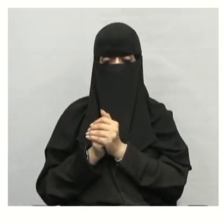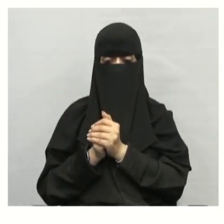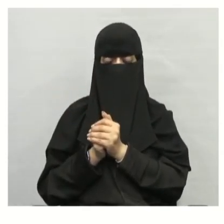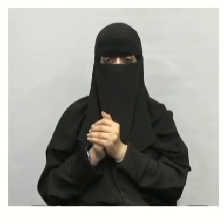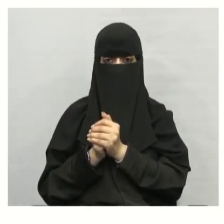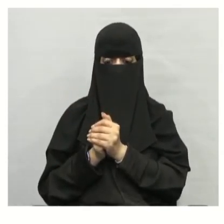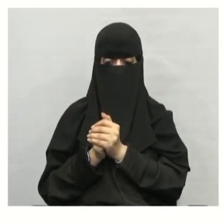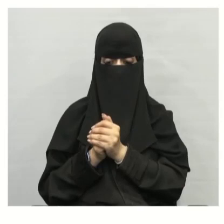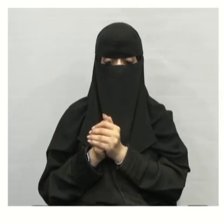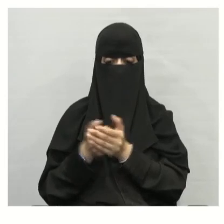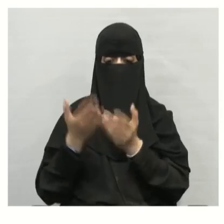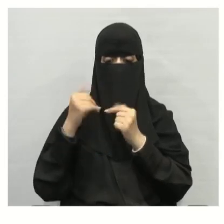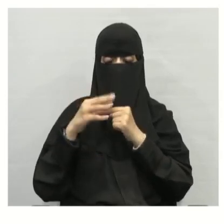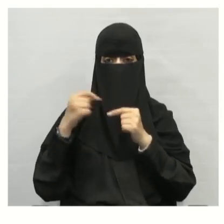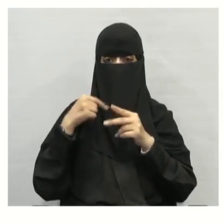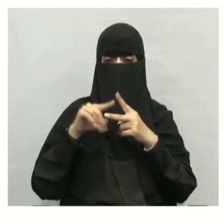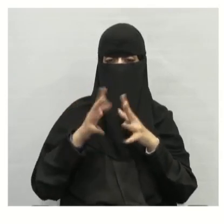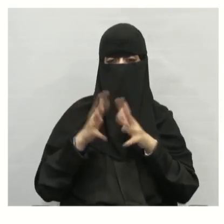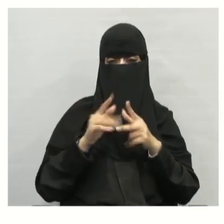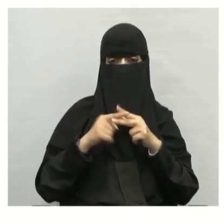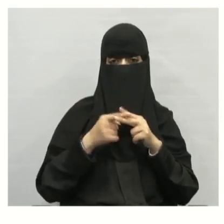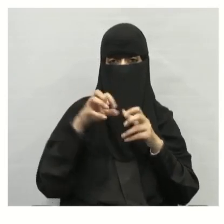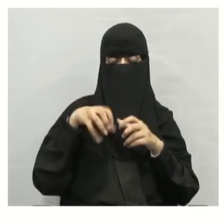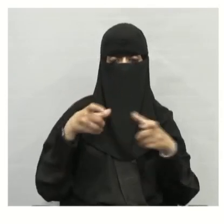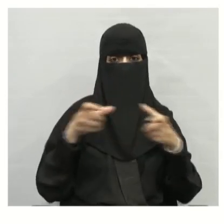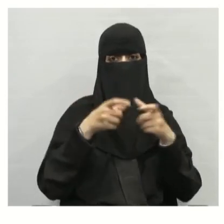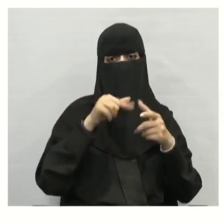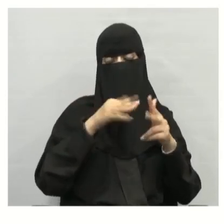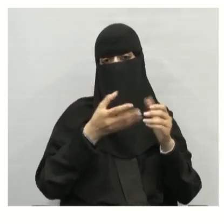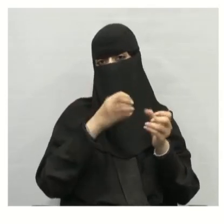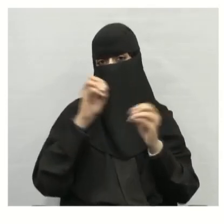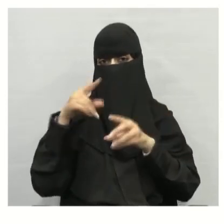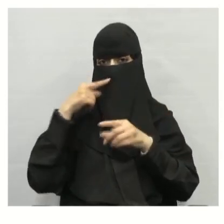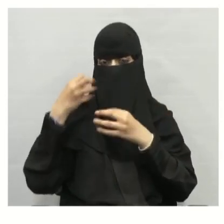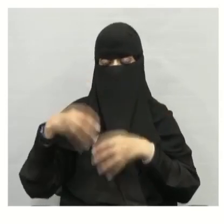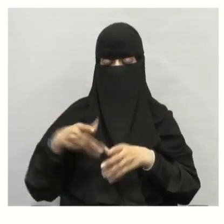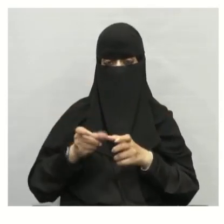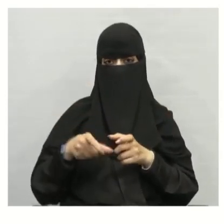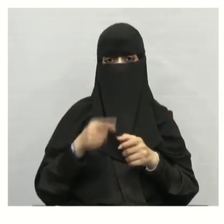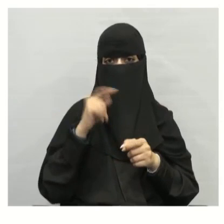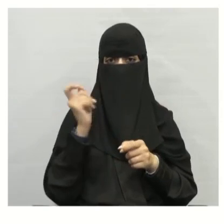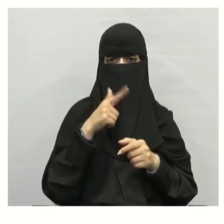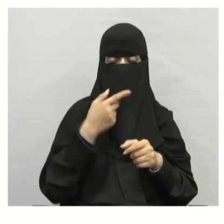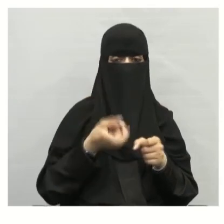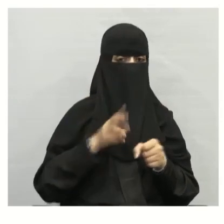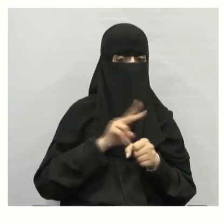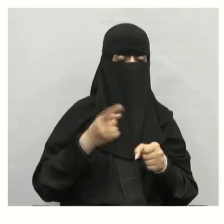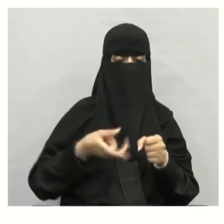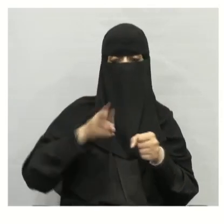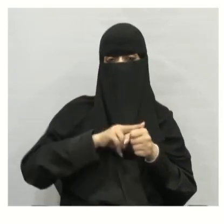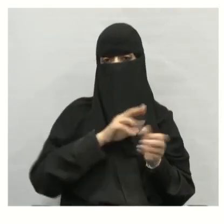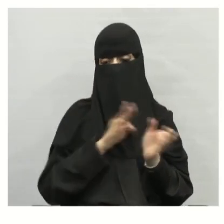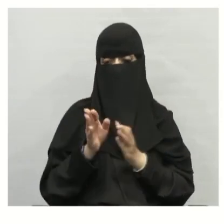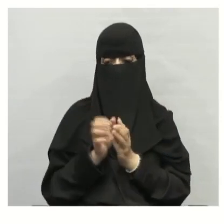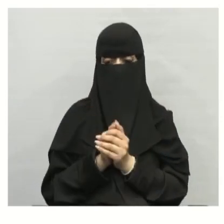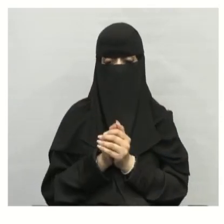ومصادر المياه القريبة كذلك بعض المصانع والمجمعات قد تطرح الماء الملوث في الأنهار مباشرة دون أن تقوم